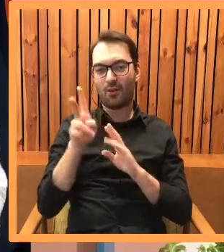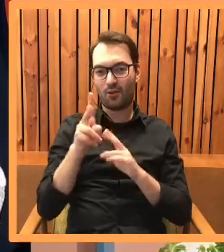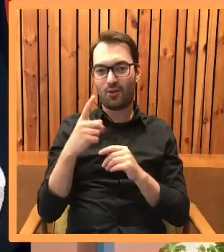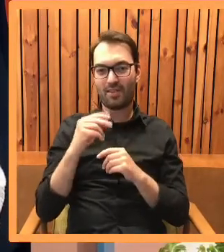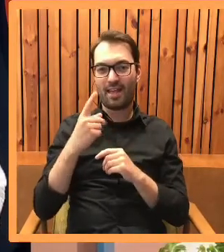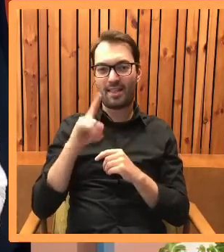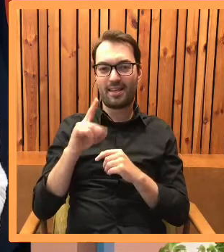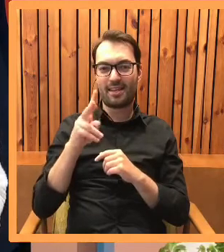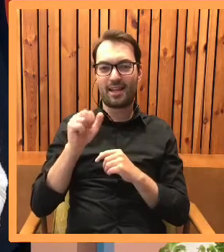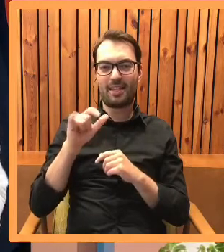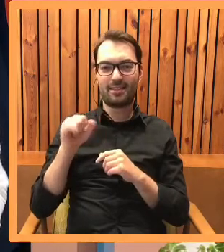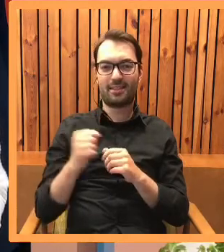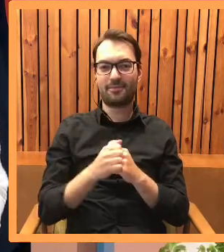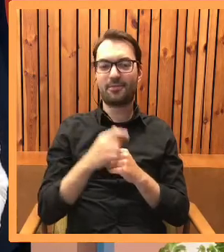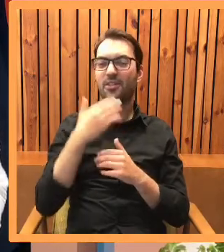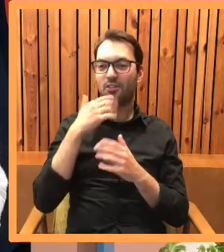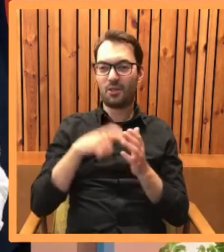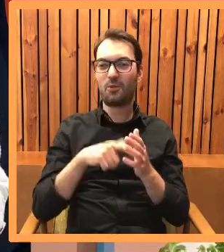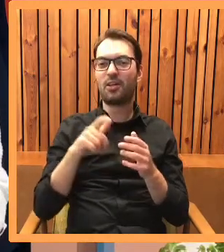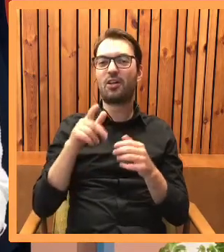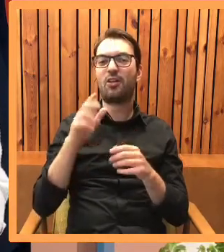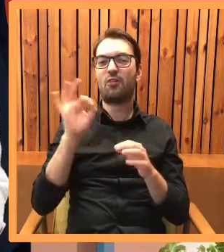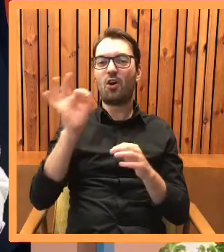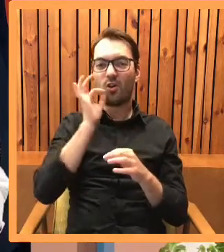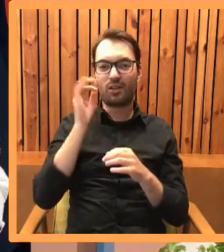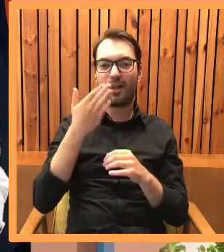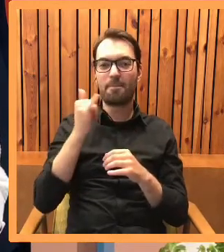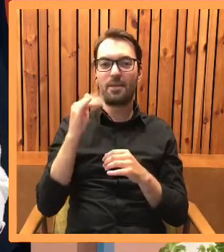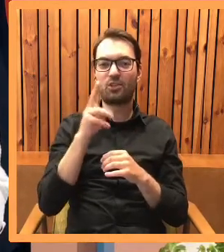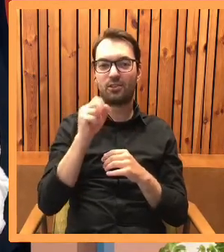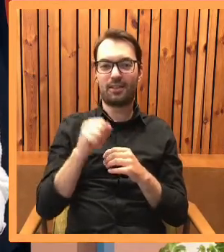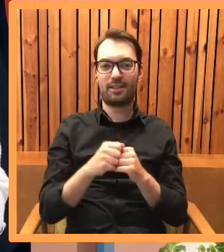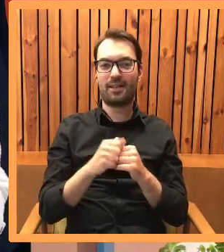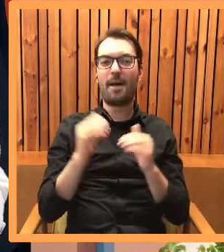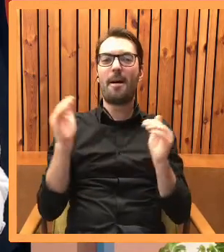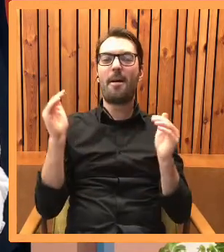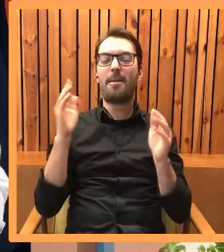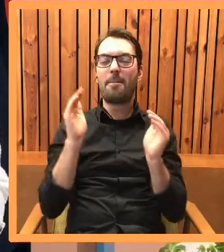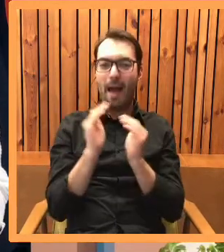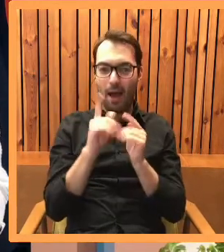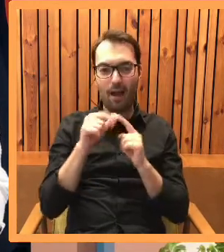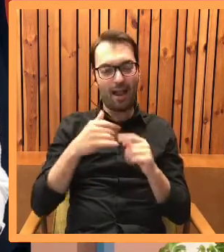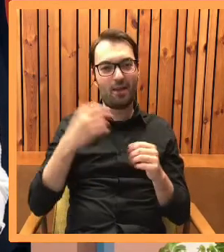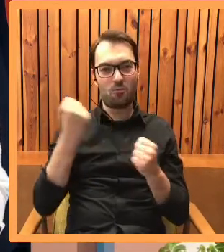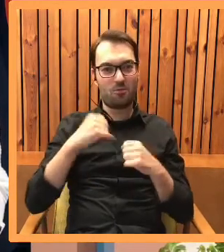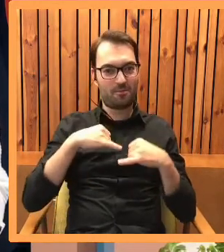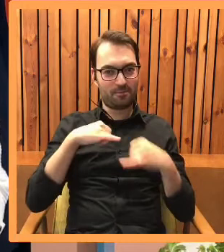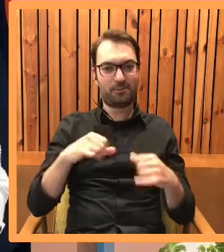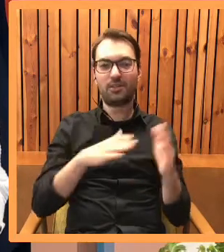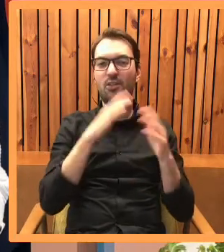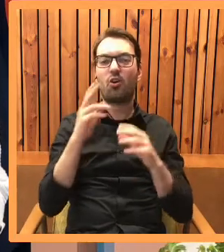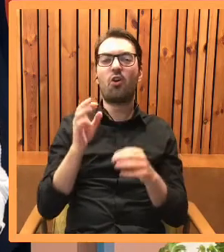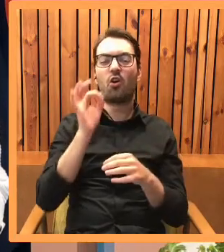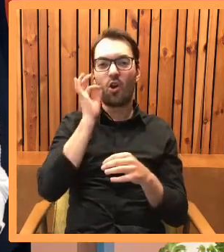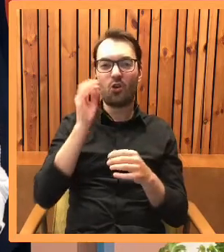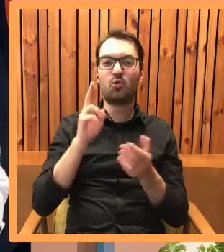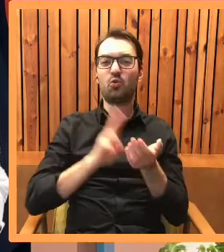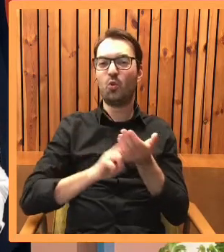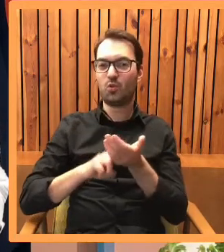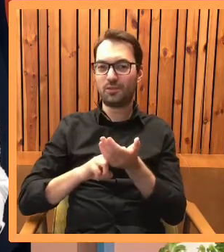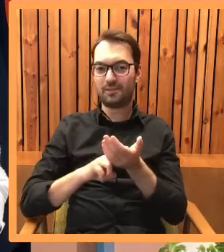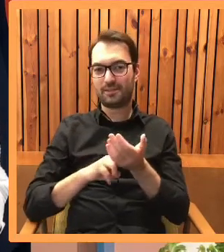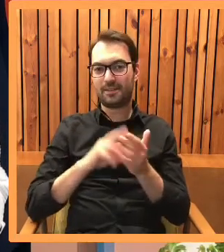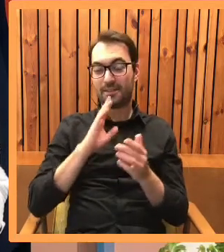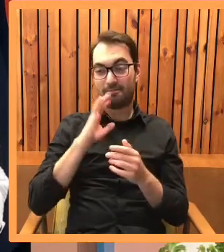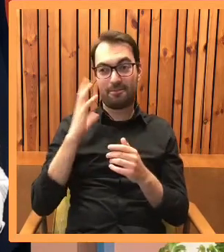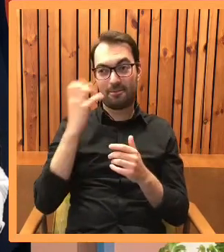Dziękujesz w niej swojej kocce, miszce, którą nazywasz małą ciałem, ale wielką duchem. Pojawia się też kocur sushi, no nie wiem czy